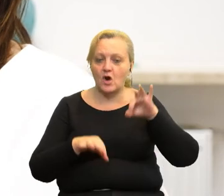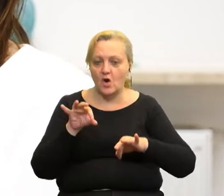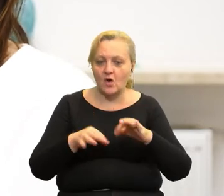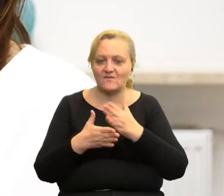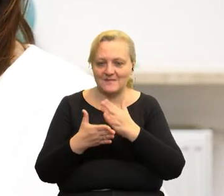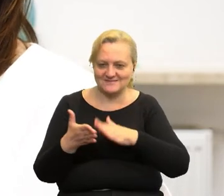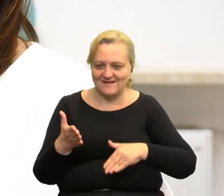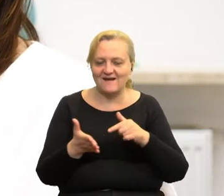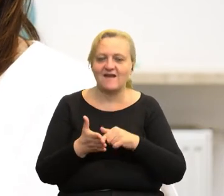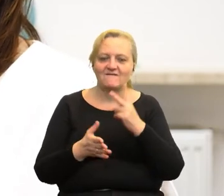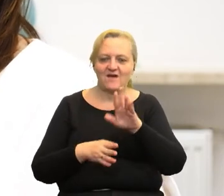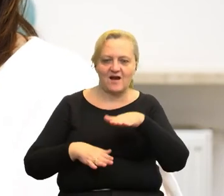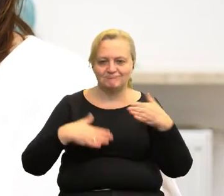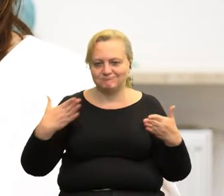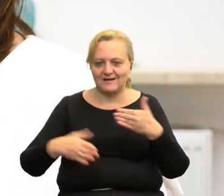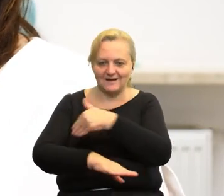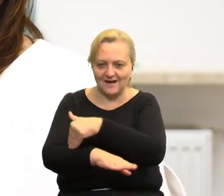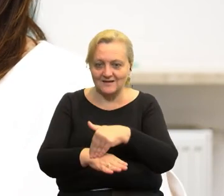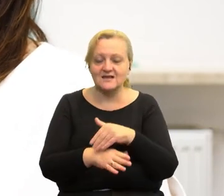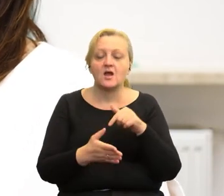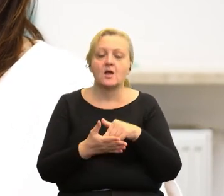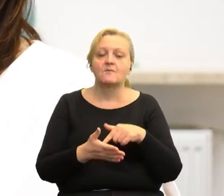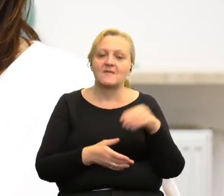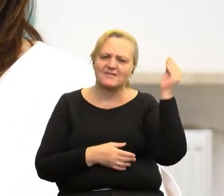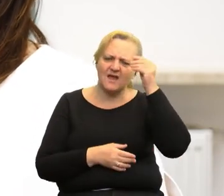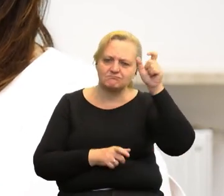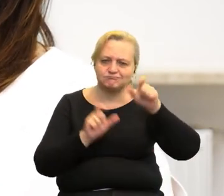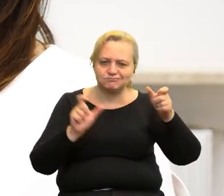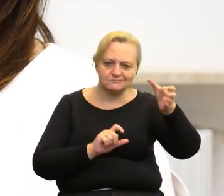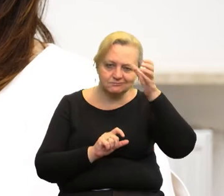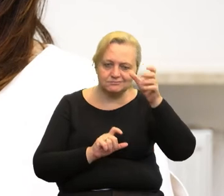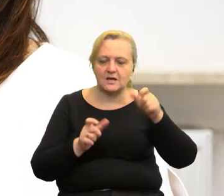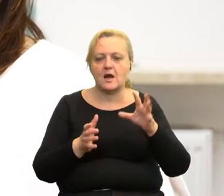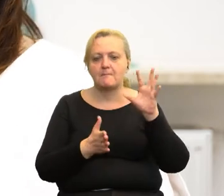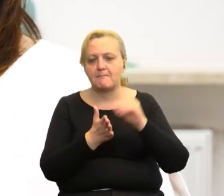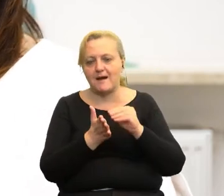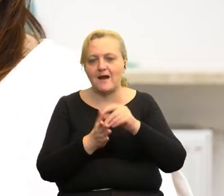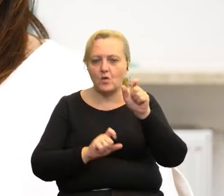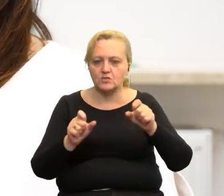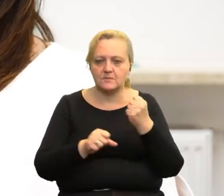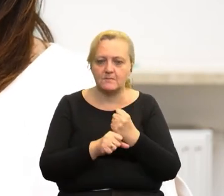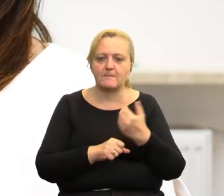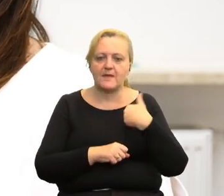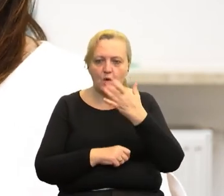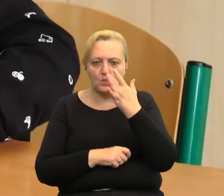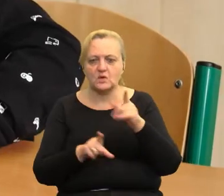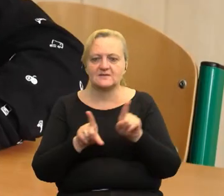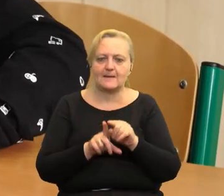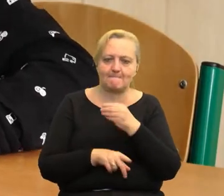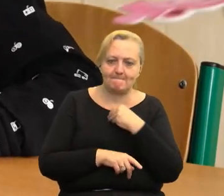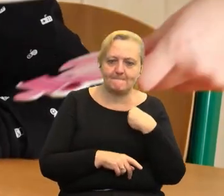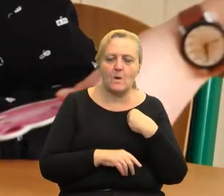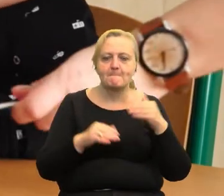międzynarodowych po obu stronach granicy, gdzie naukowcy i praktycy, tak z Białorusi, jak i z Polski,